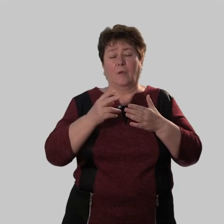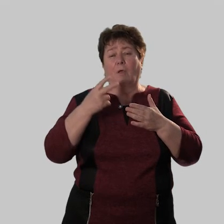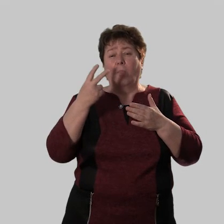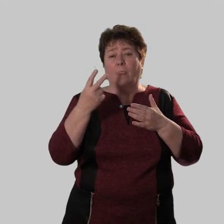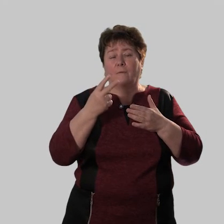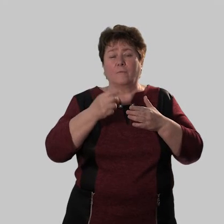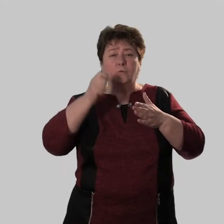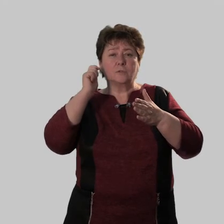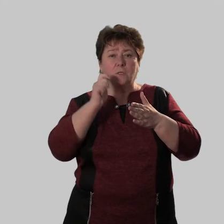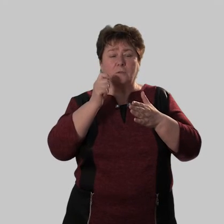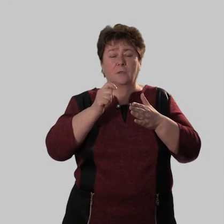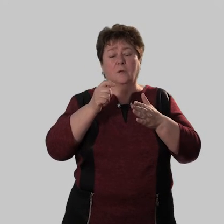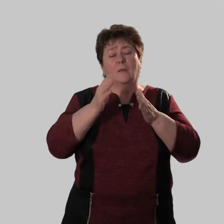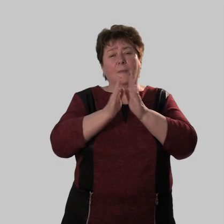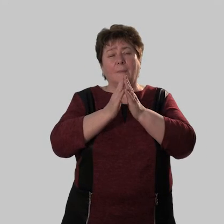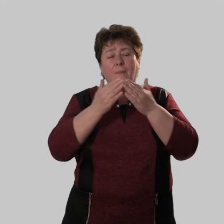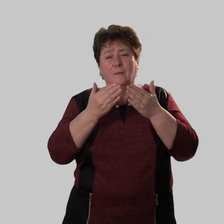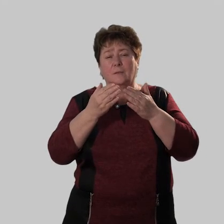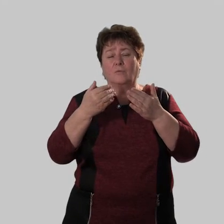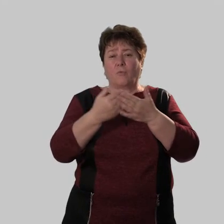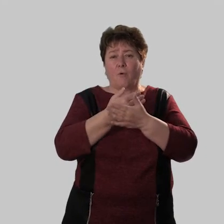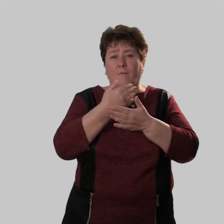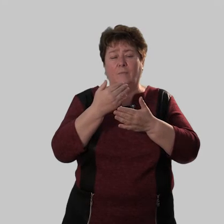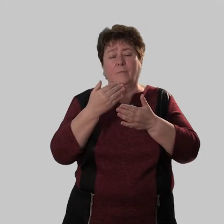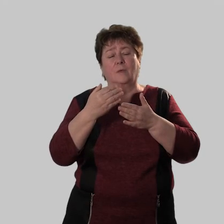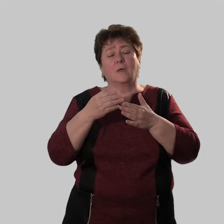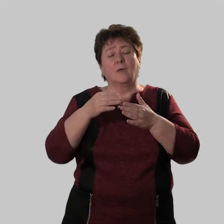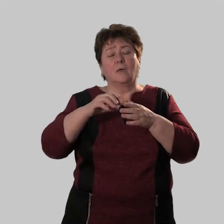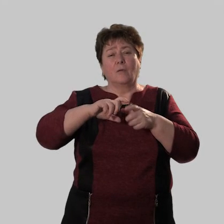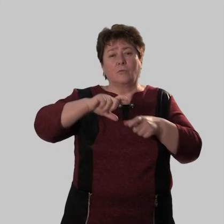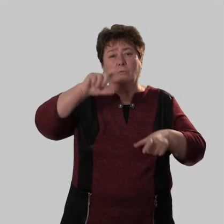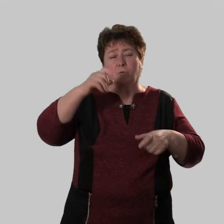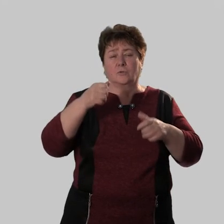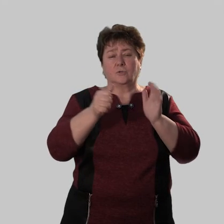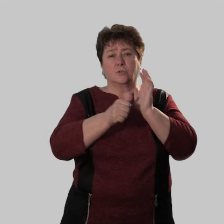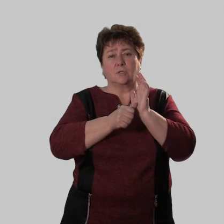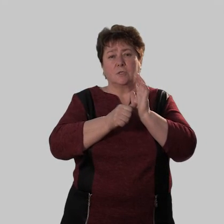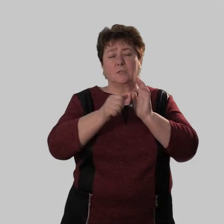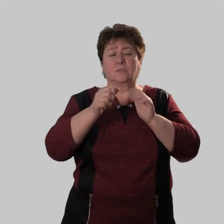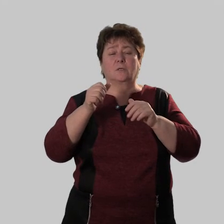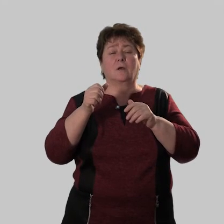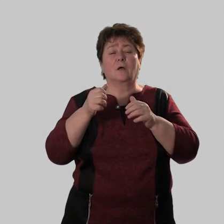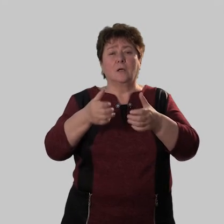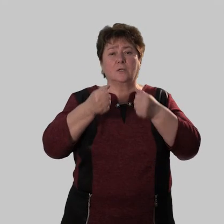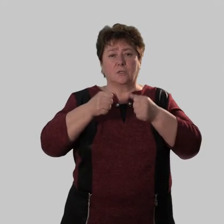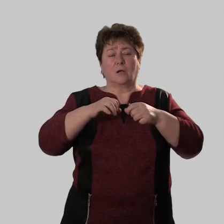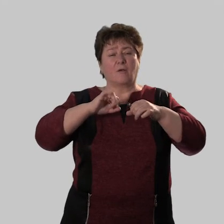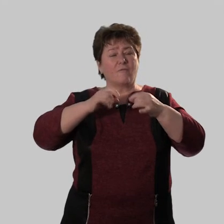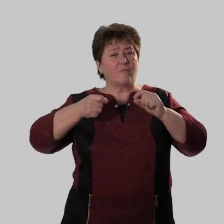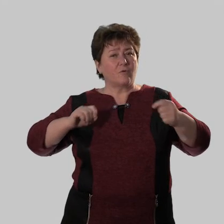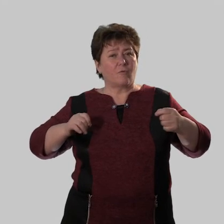двое заколачивали щели новыми досками шестеро удерживали их веревками